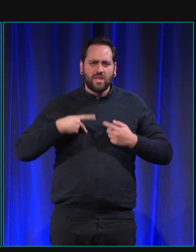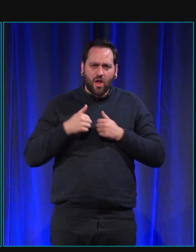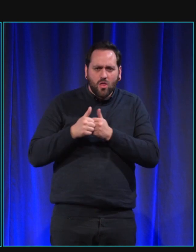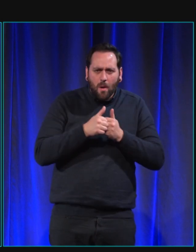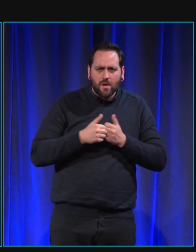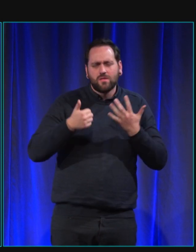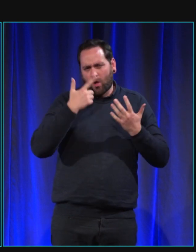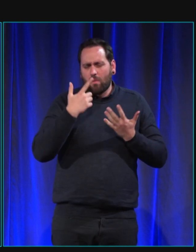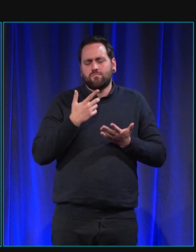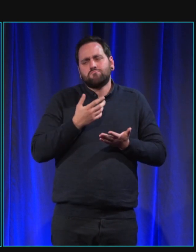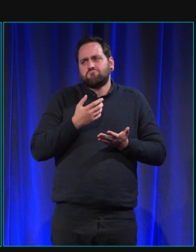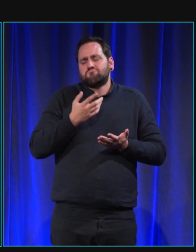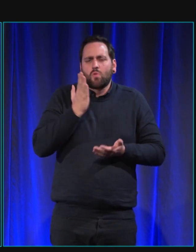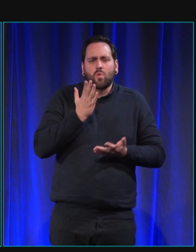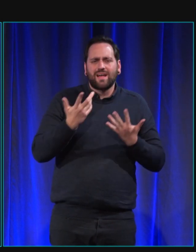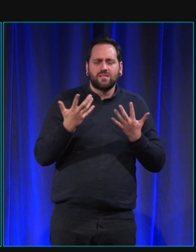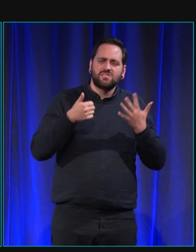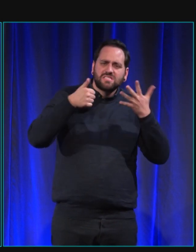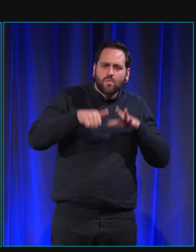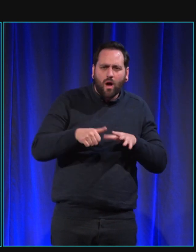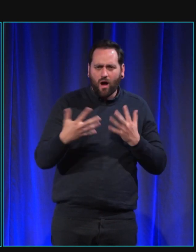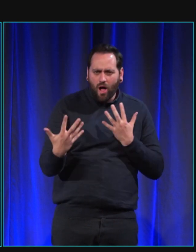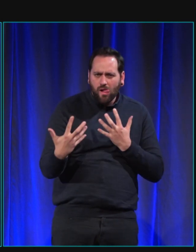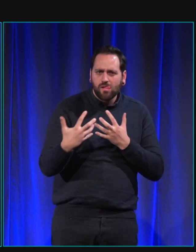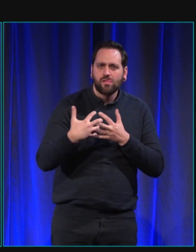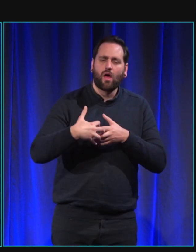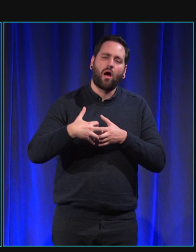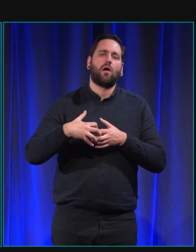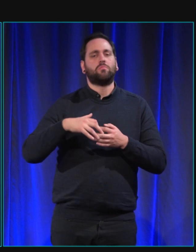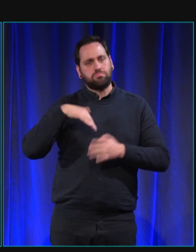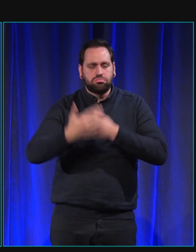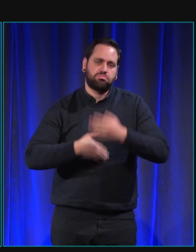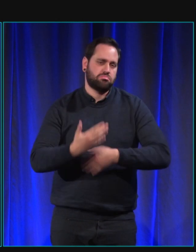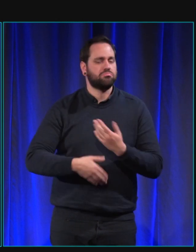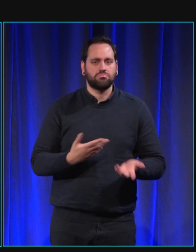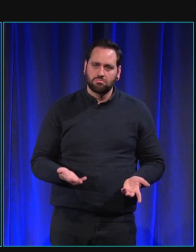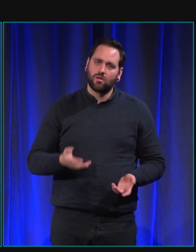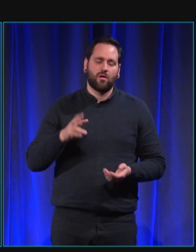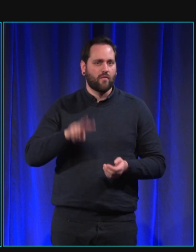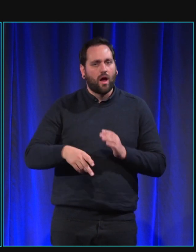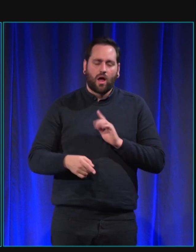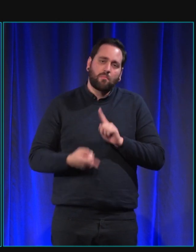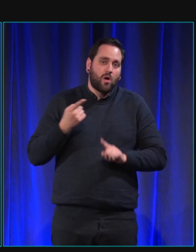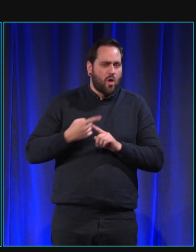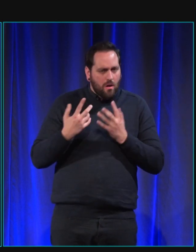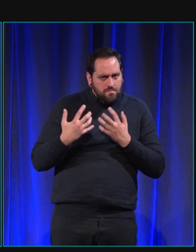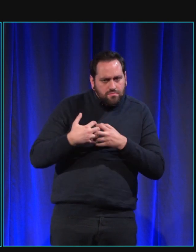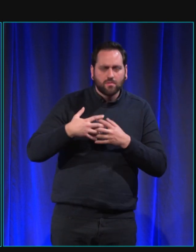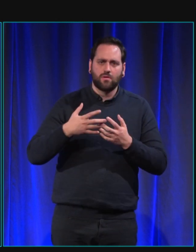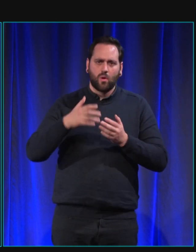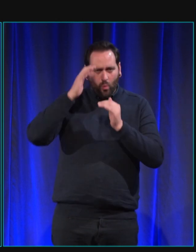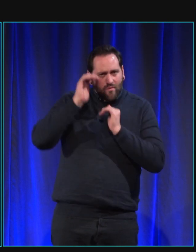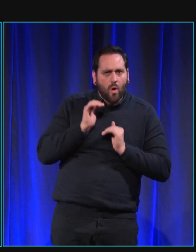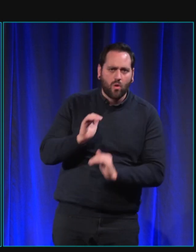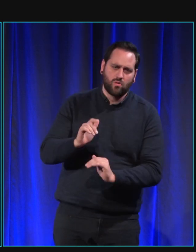être complice. Voilà, parce qu'il faut quand même une certaine complicité entre nous deux, il faut avoir confiance autant en lui que moi, parce